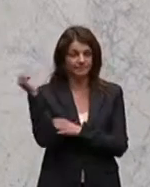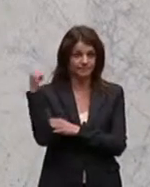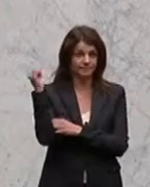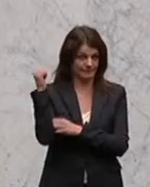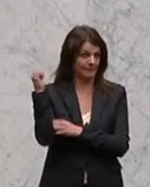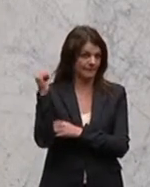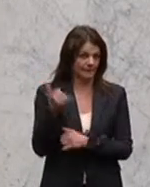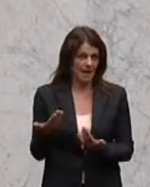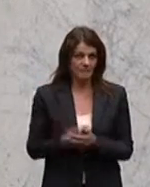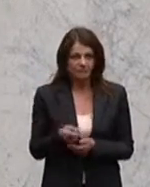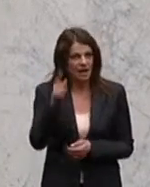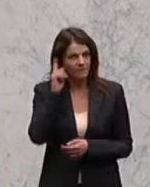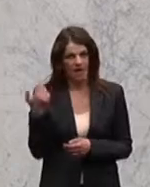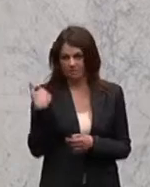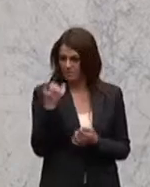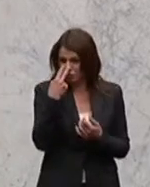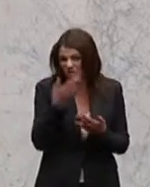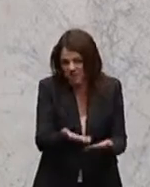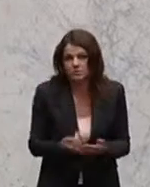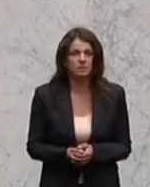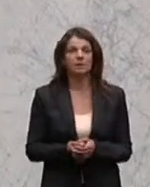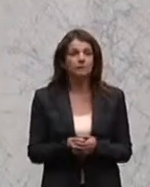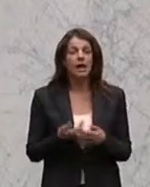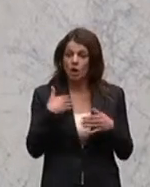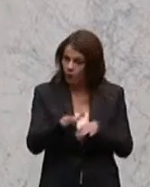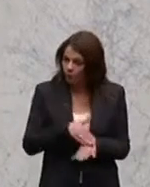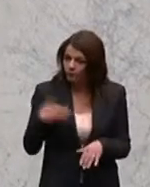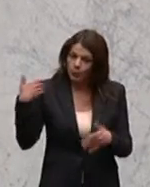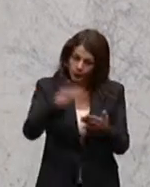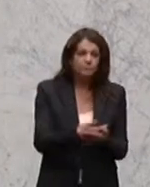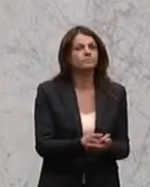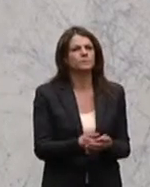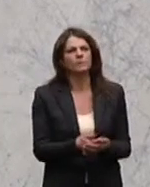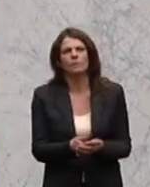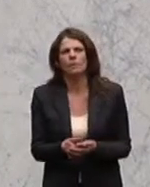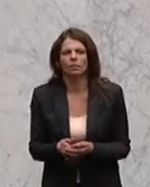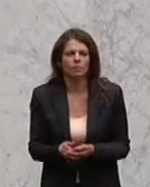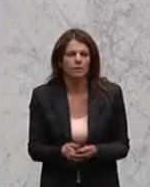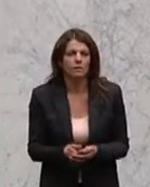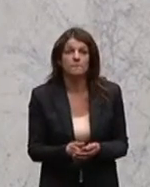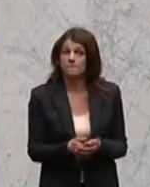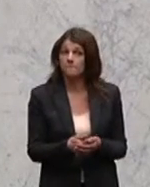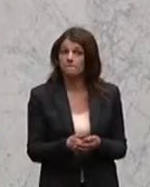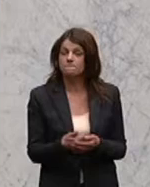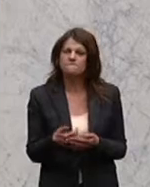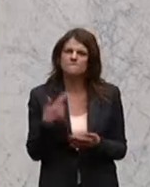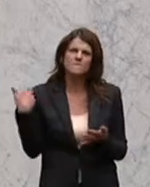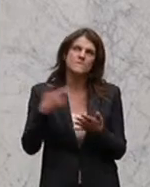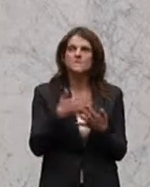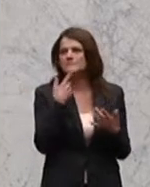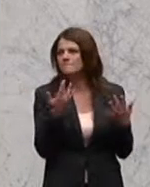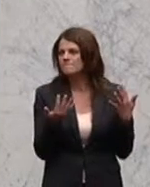wissen nicht, welche Realverfassung wir da leben. Also ich finde das nach wie vor sehr, sehr, sagen wir,